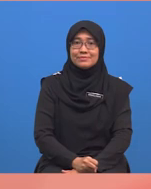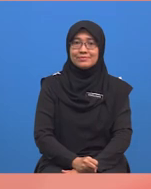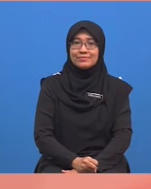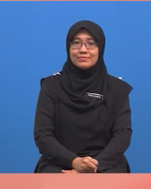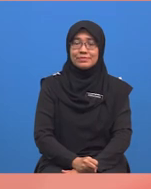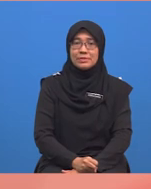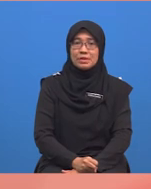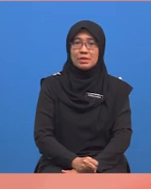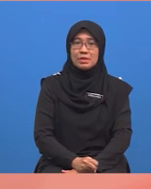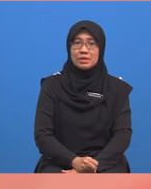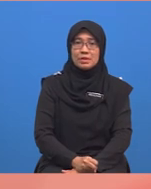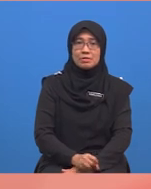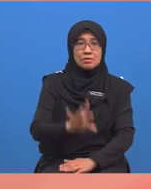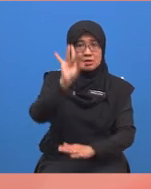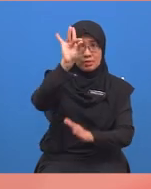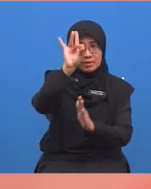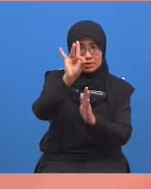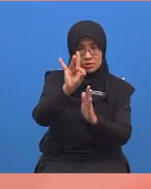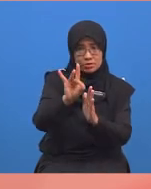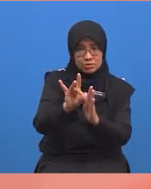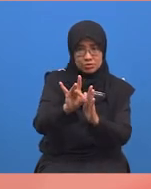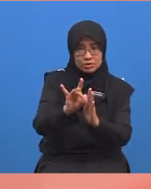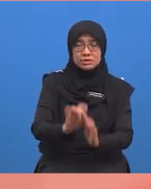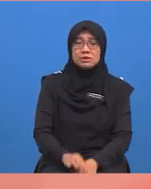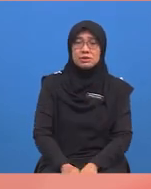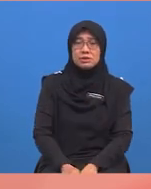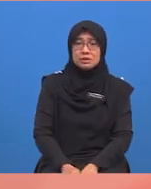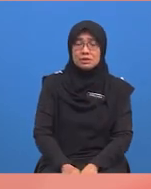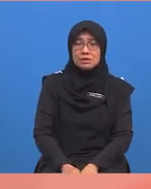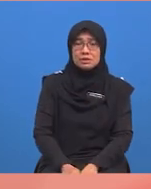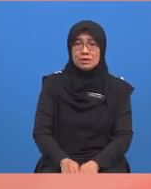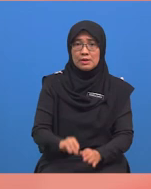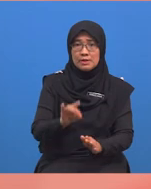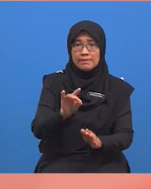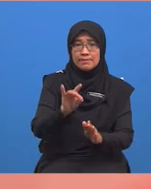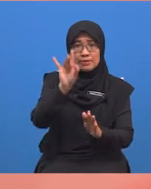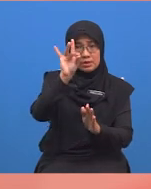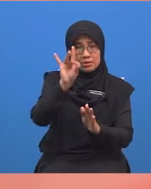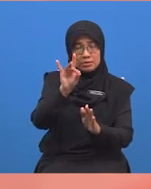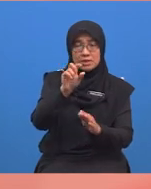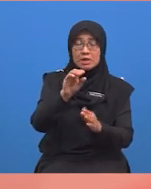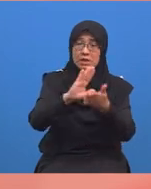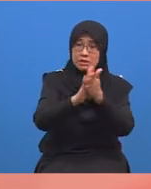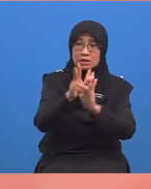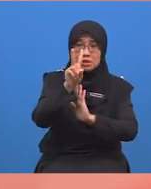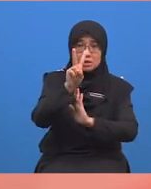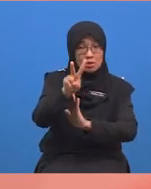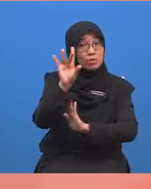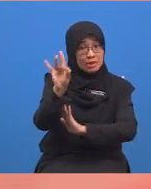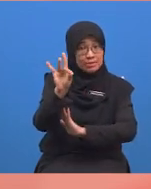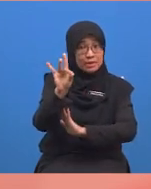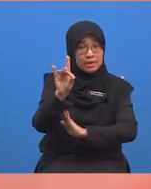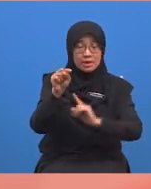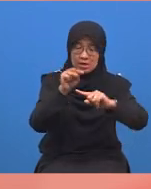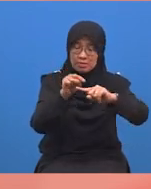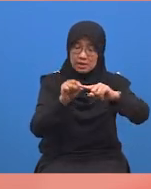Turunkan lapan untuk menjadikan nilai seterusnya dua puluh lapan dan bahagikan